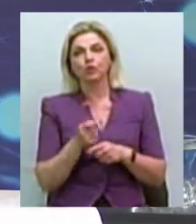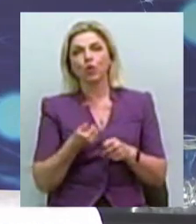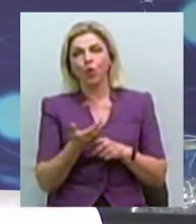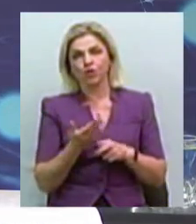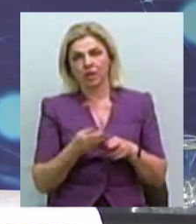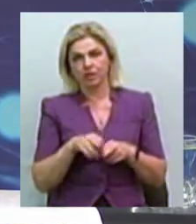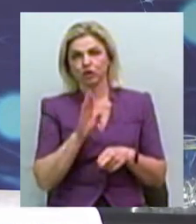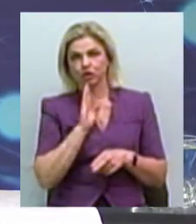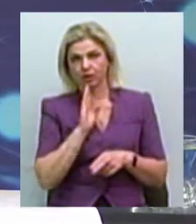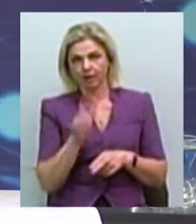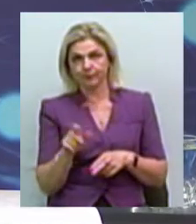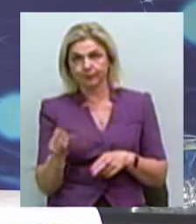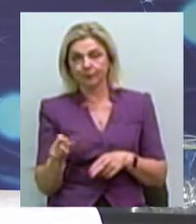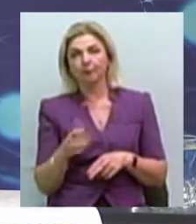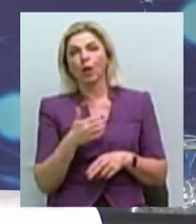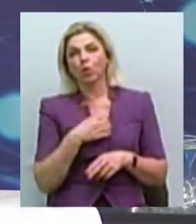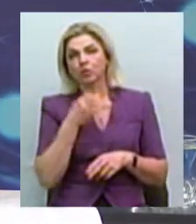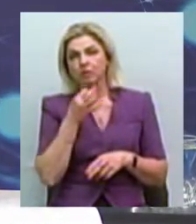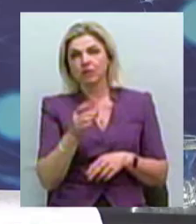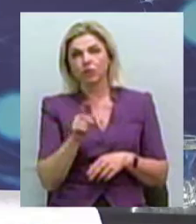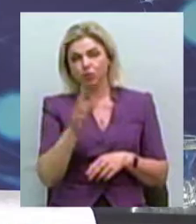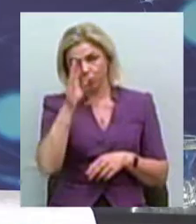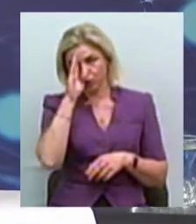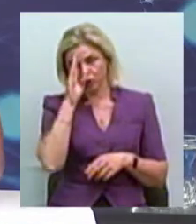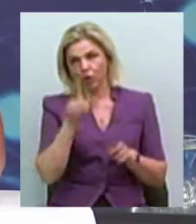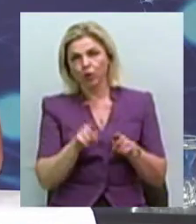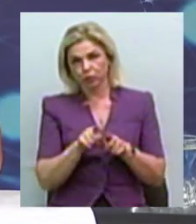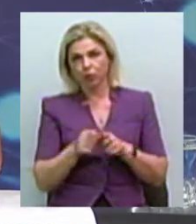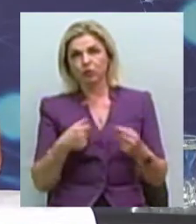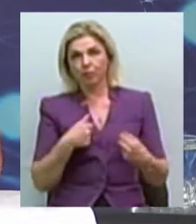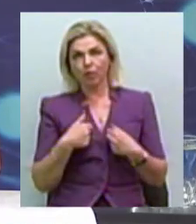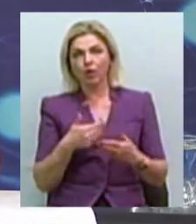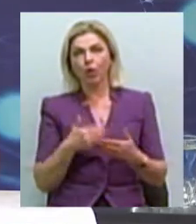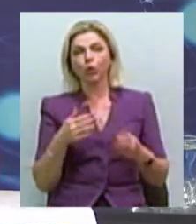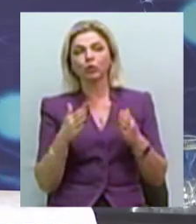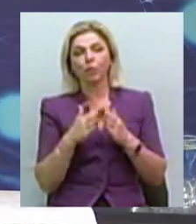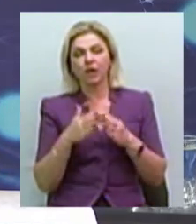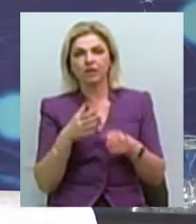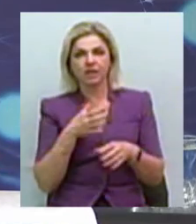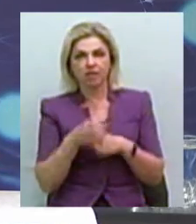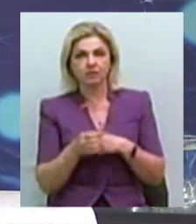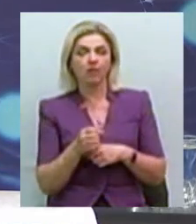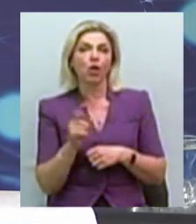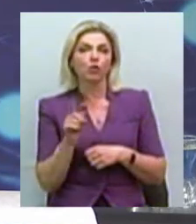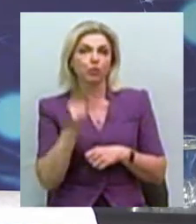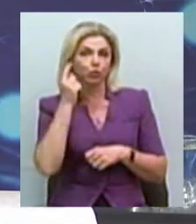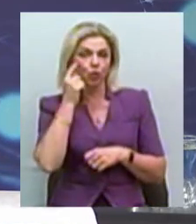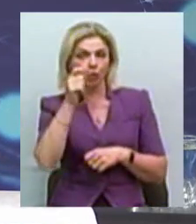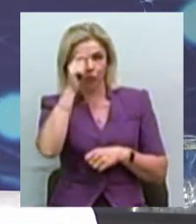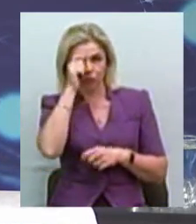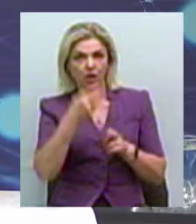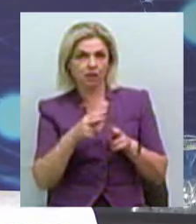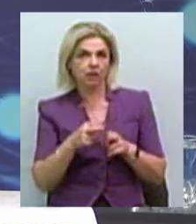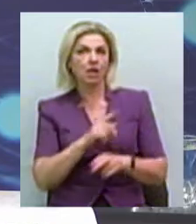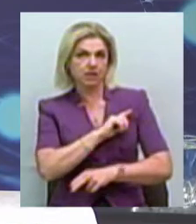жінки. Хочу сказати, що чоловіки так само потрапляють від домашнього насильства, як би нам не здавалося, що чоловіки – це сильний